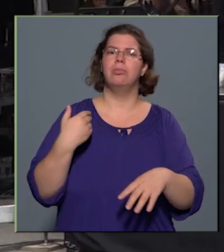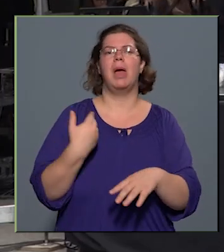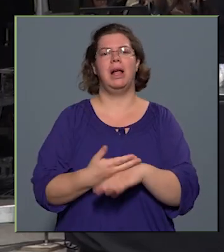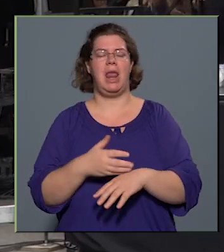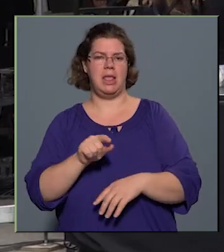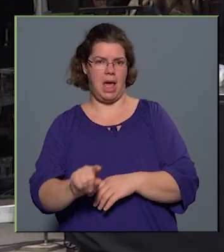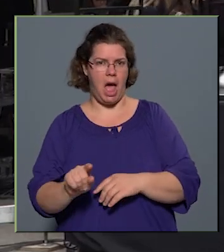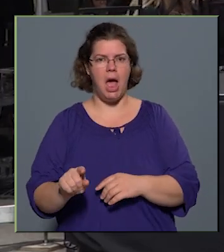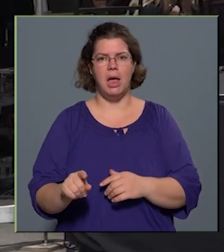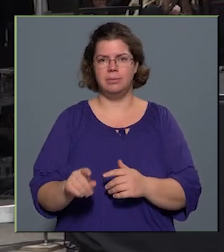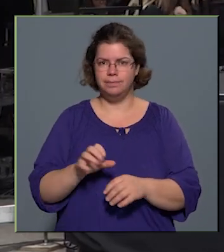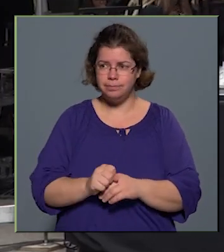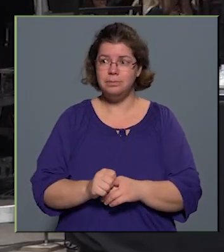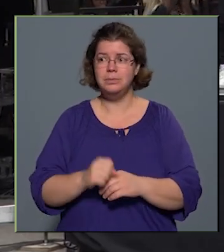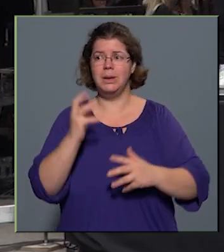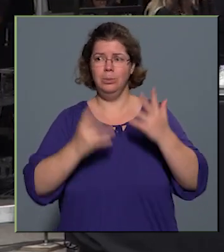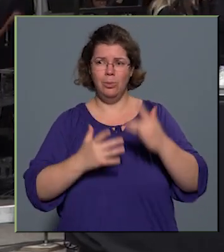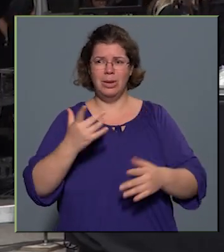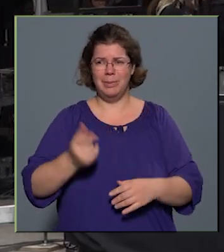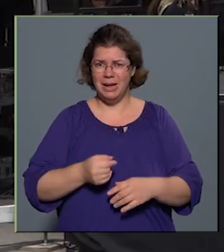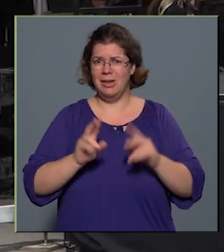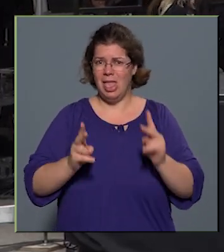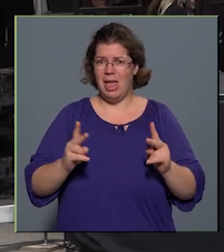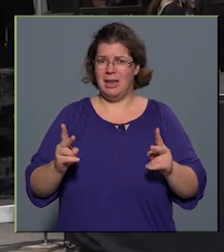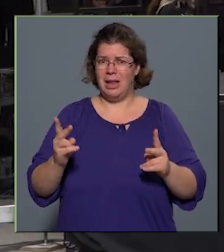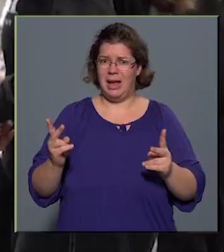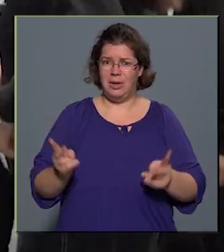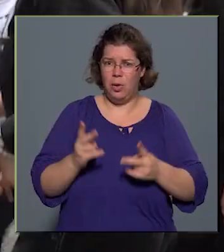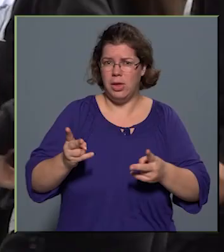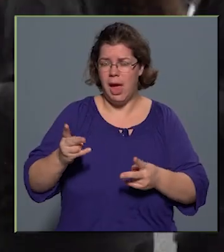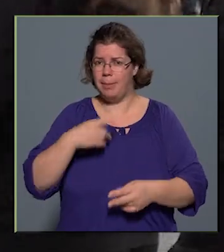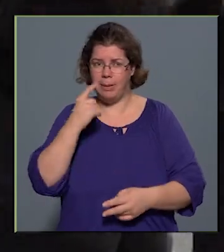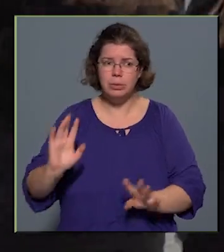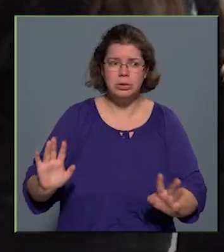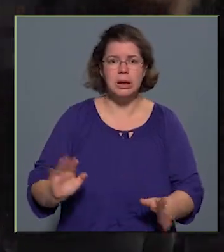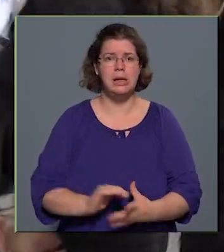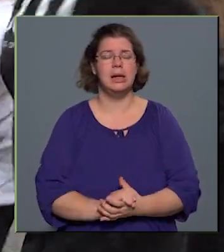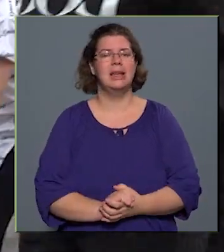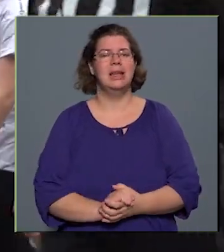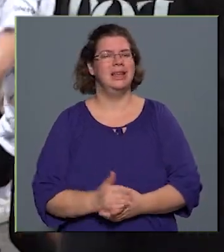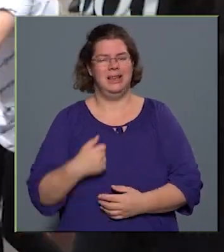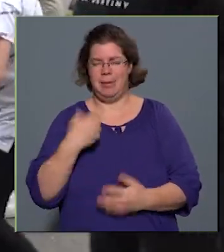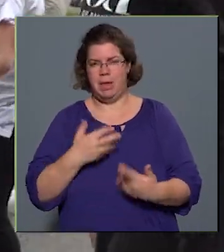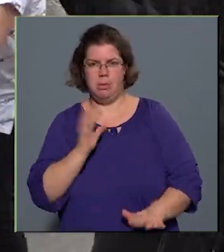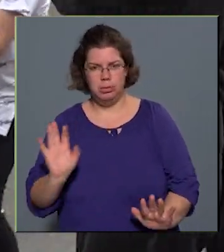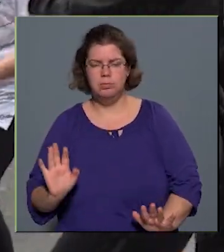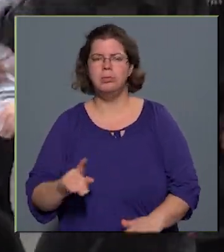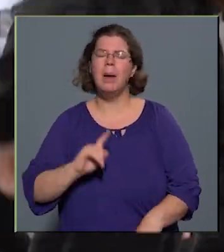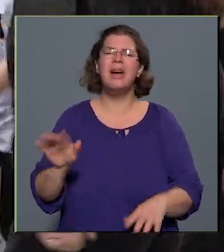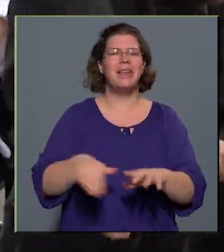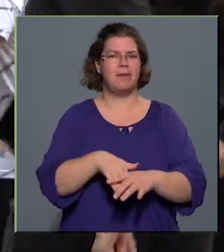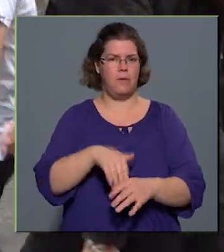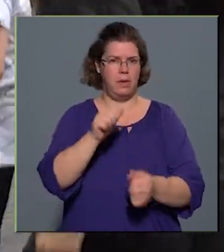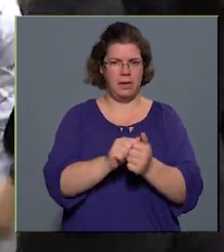Nem számoltam ki bizonyos matematikával persze ezt könnyen meg lehetne mondani. Nem is a résztvevő száma a